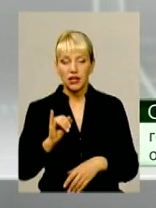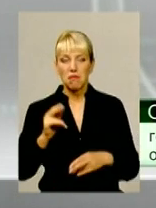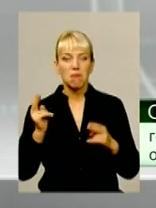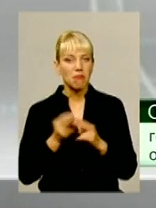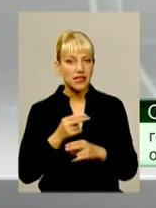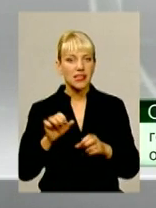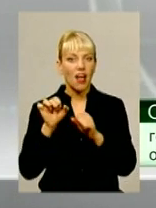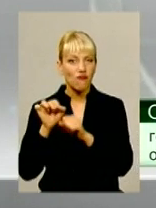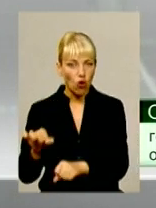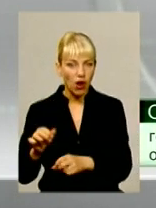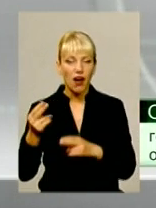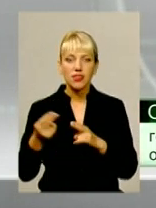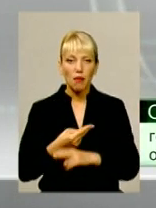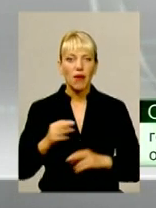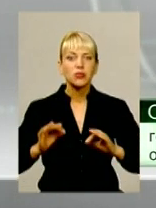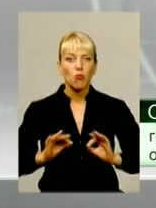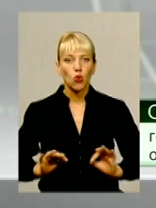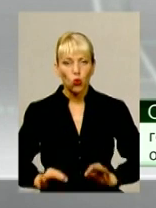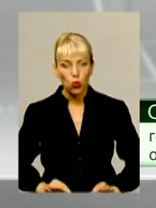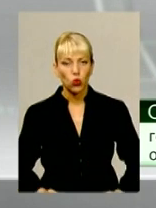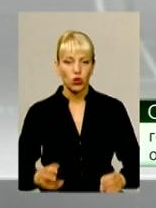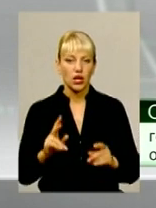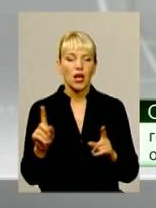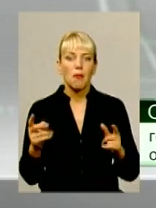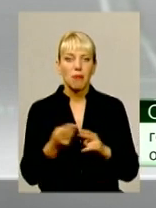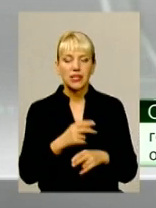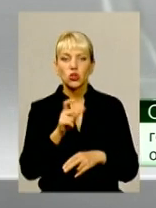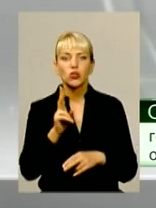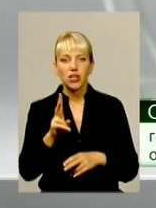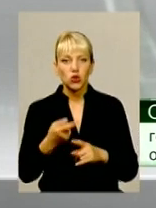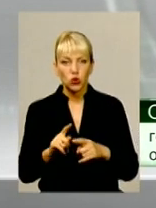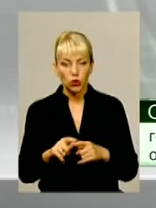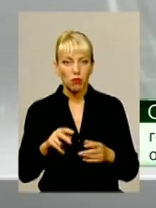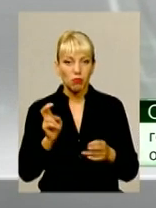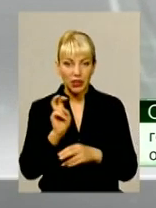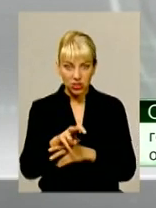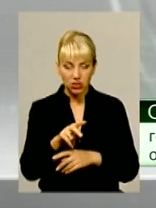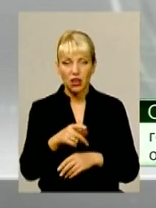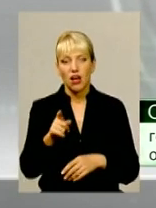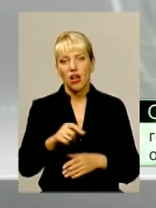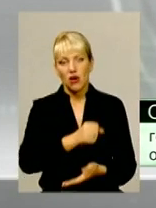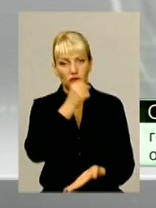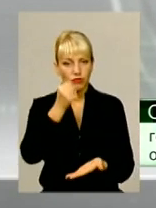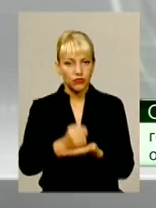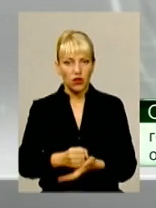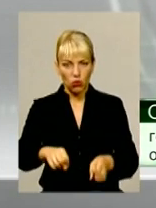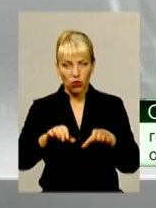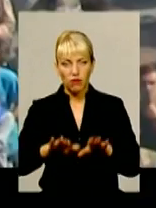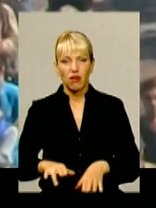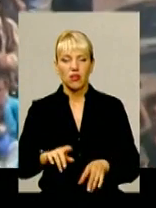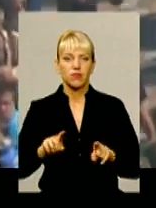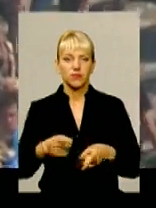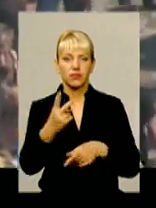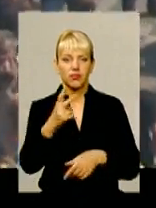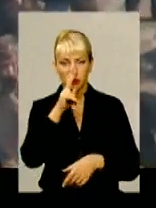адвоката, без прокурора, без людей, які прийшли на підтримку, зачитують, ухвалою і людину затримують на два місяці.